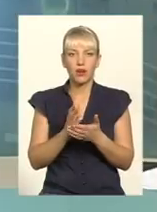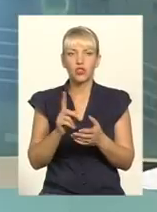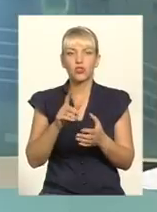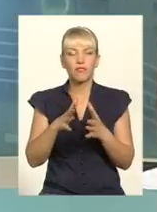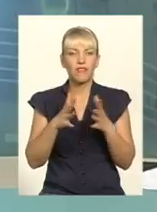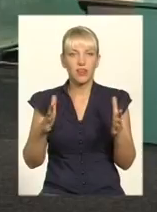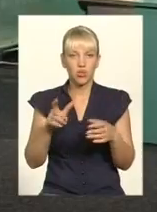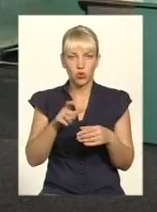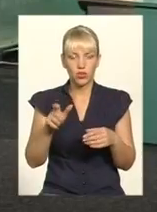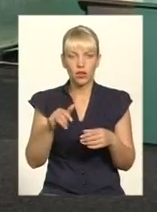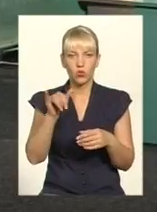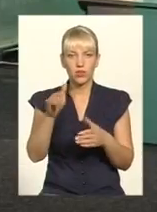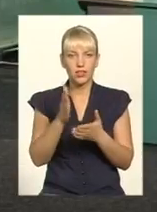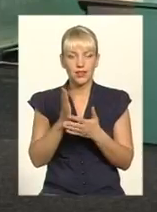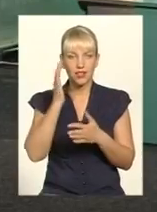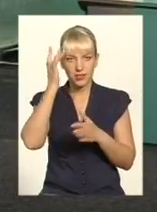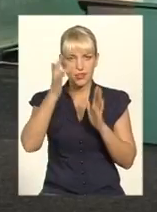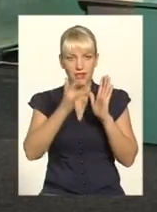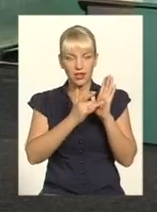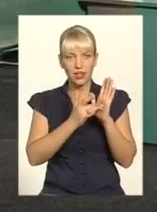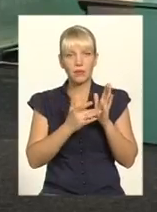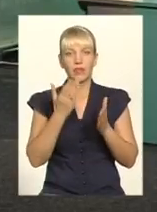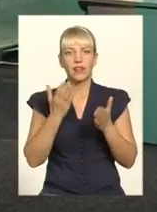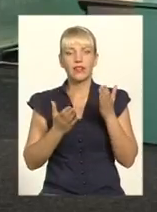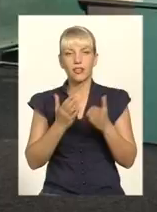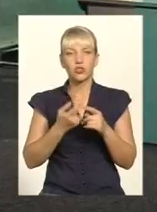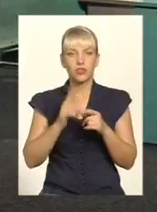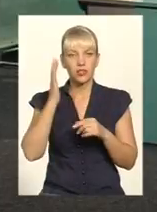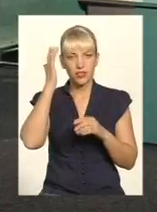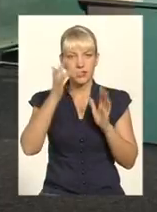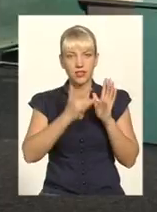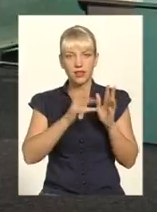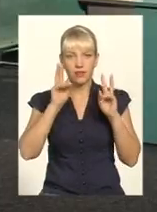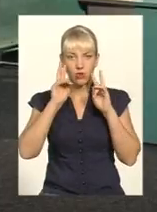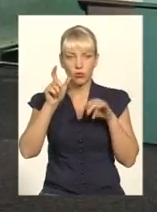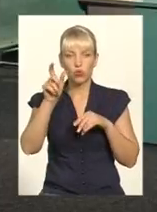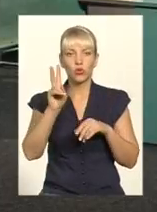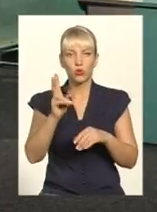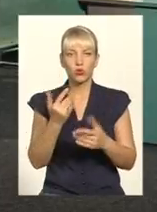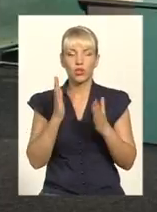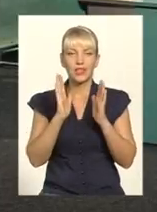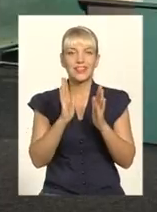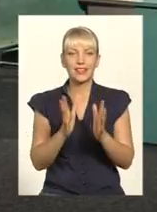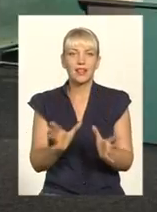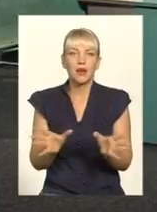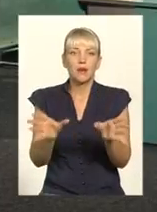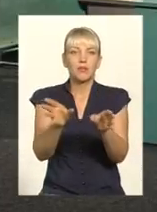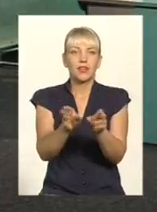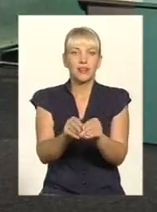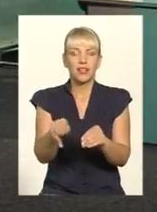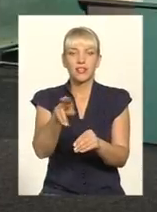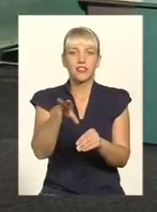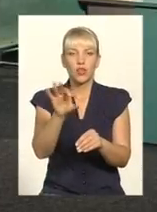Як правило, в них є певна ціль. Якщо ця ціль навіть не відома тій людині, яка тільки приєдналася, але методом